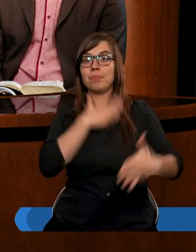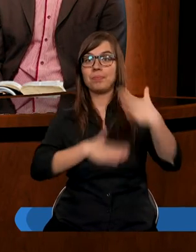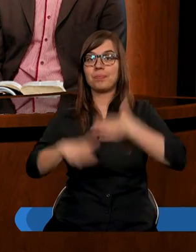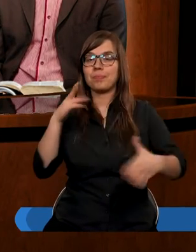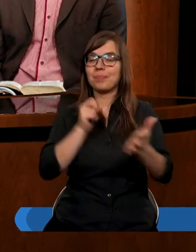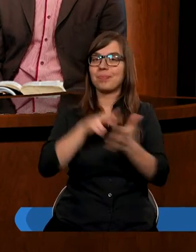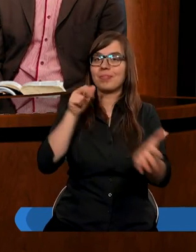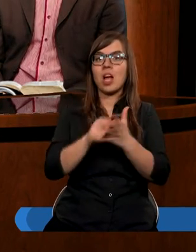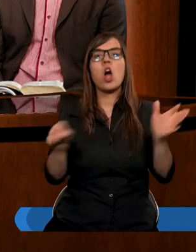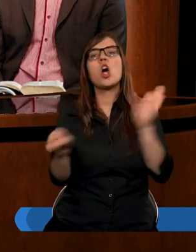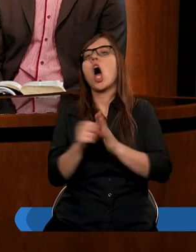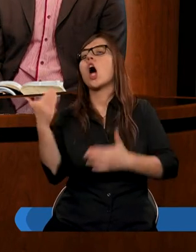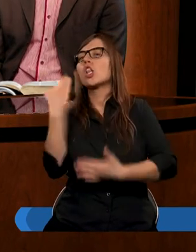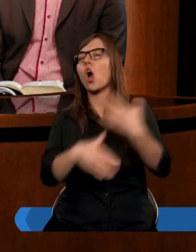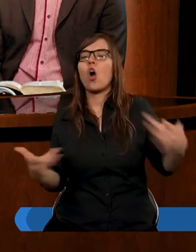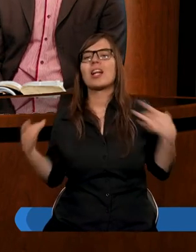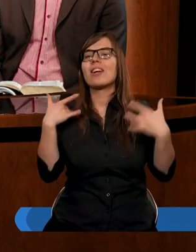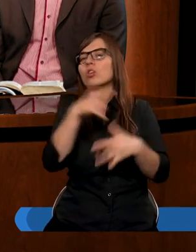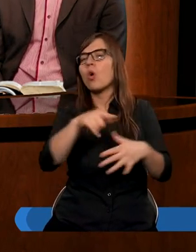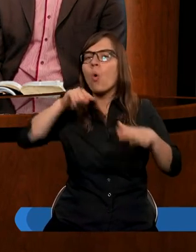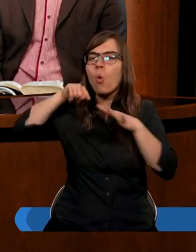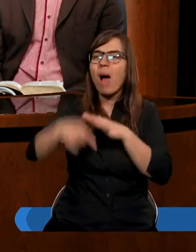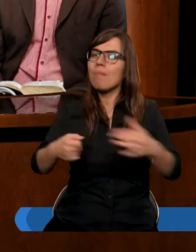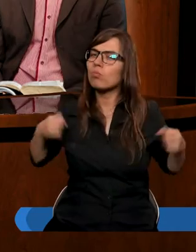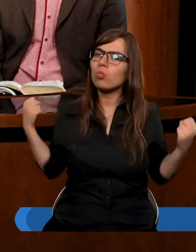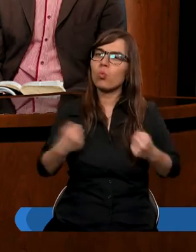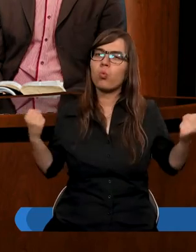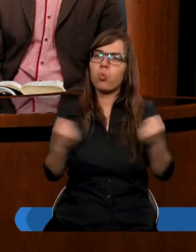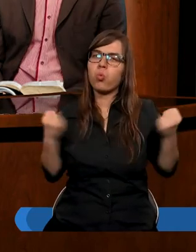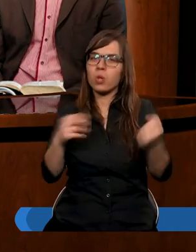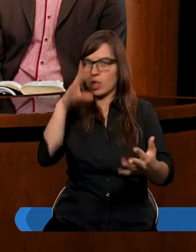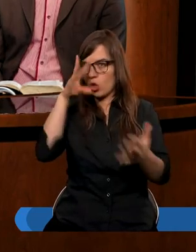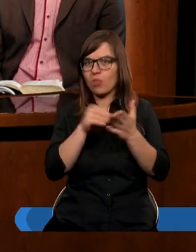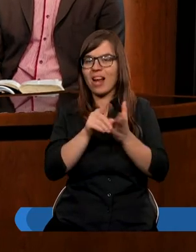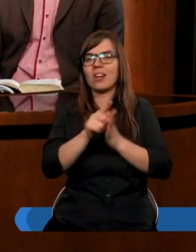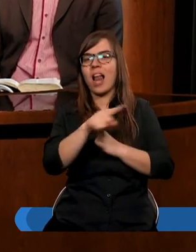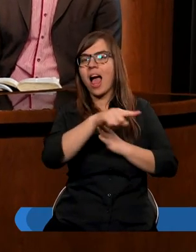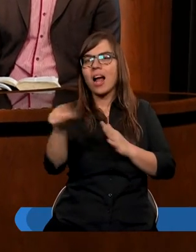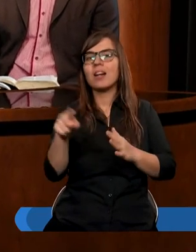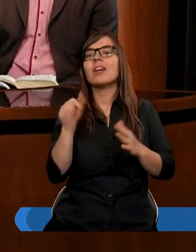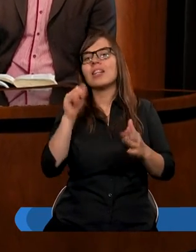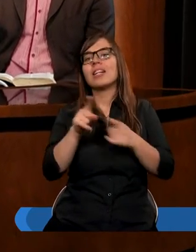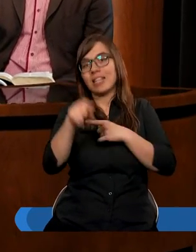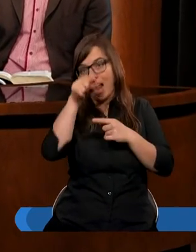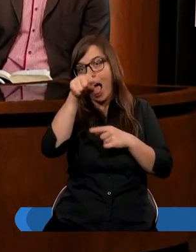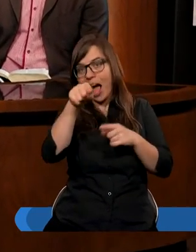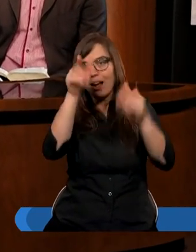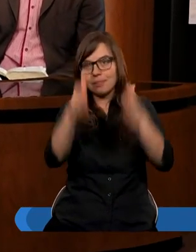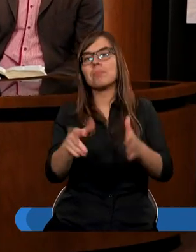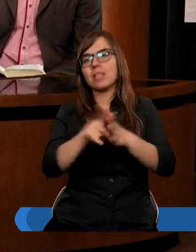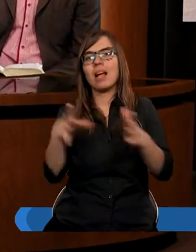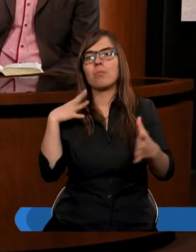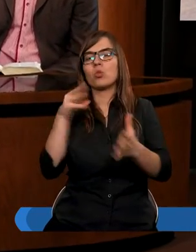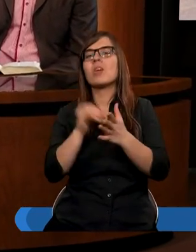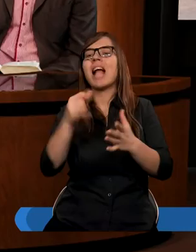końca życia to było dla nich głębokim doświadczeniem dla nich to też dla mnie było doświadczeniem